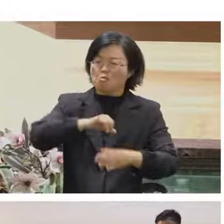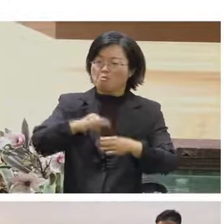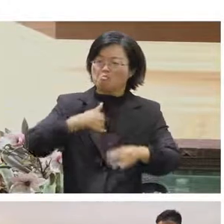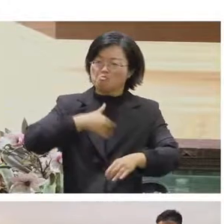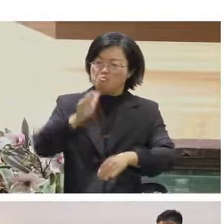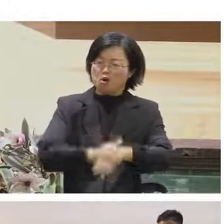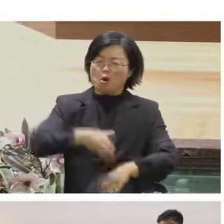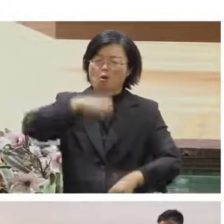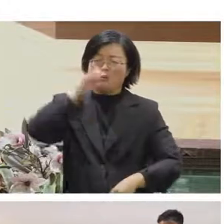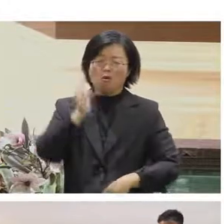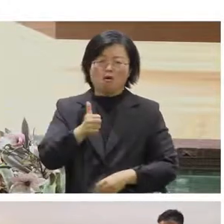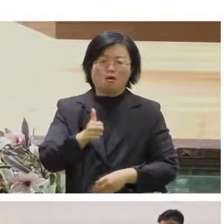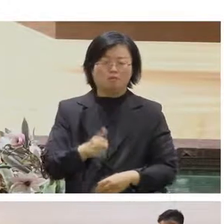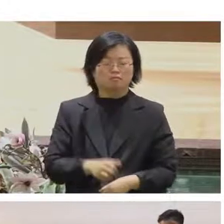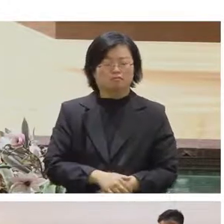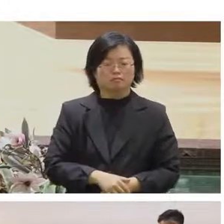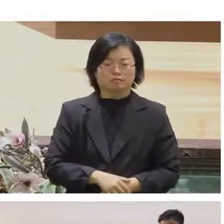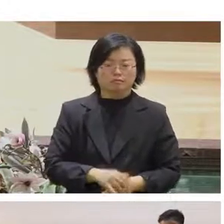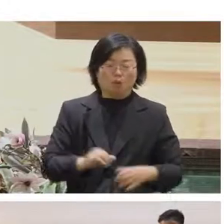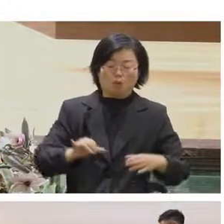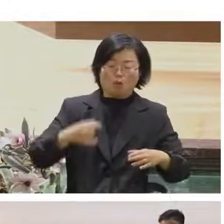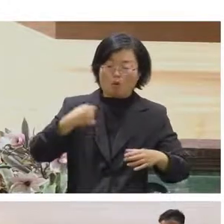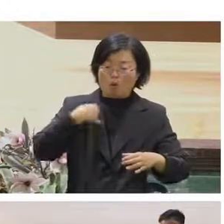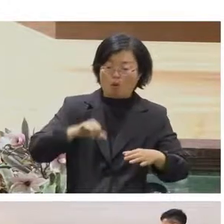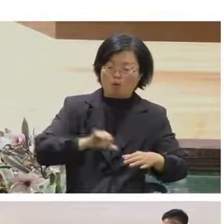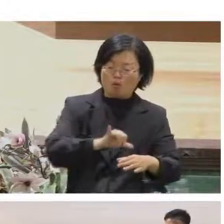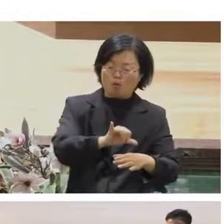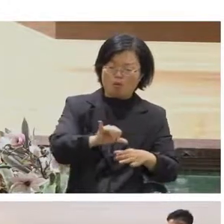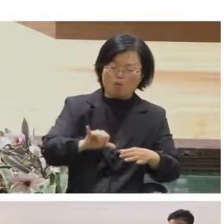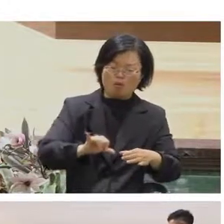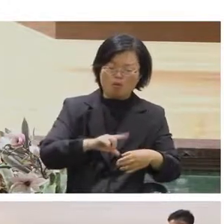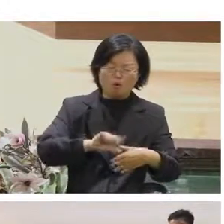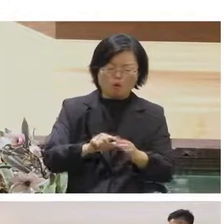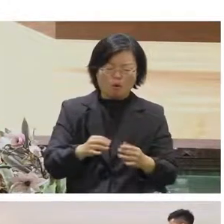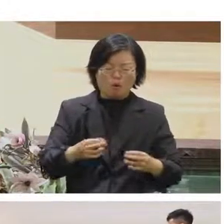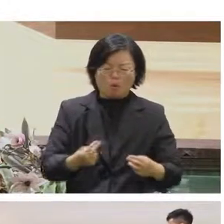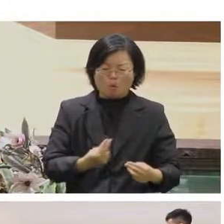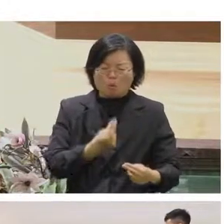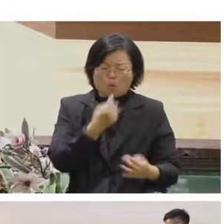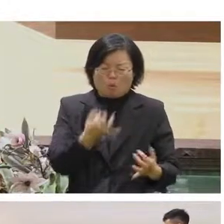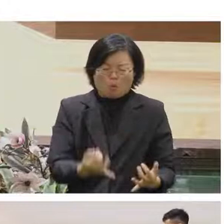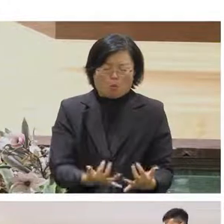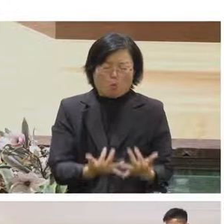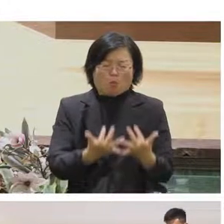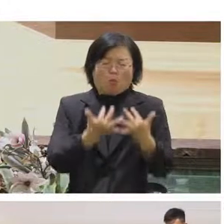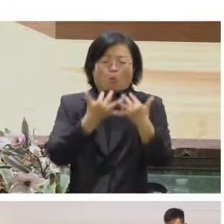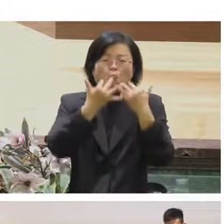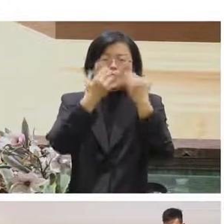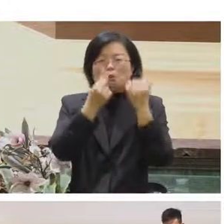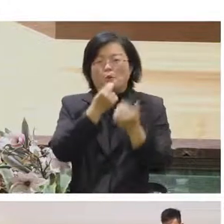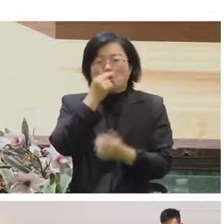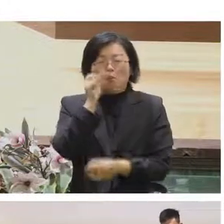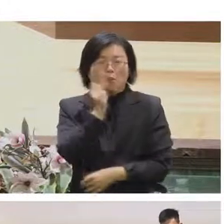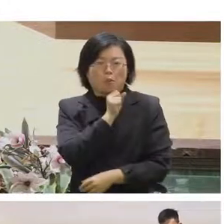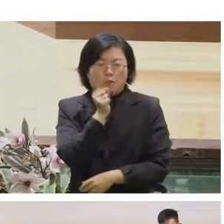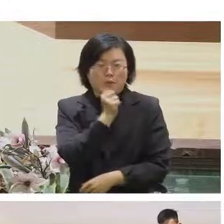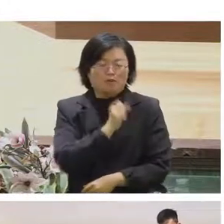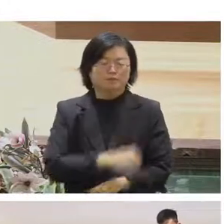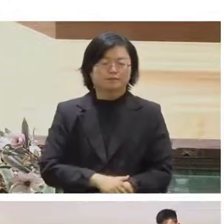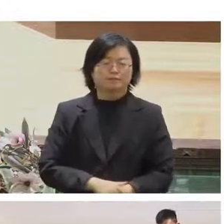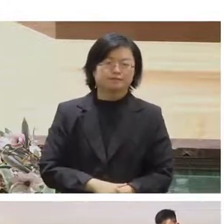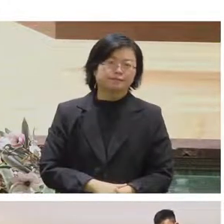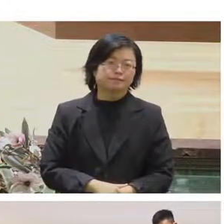驗就是泡的當下的時候那個味道會濃濃的飄出來你很喜歡那個沖起來的感覺所以先浸一下然後